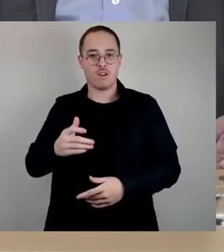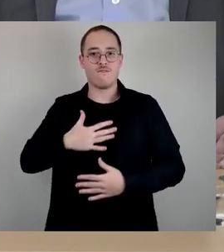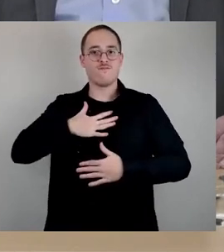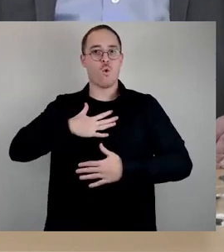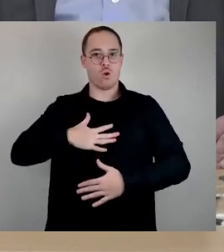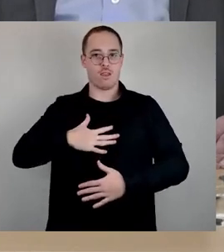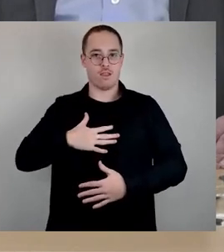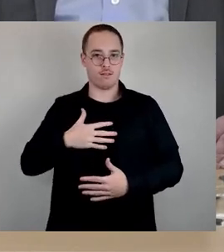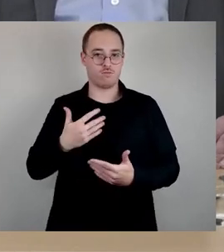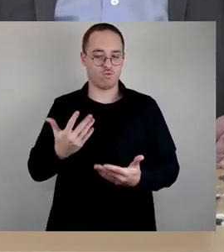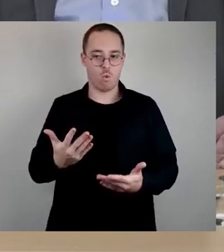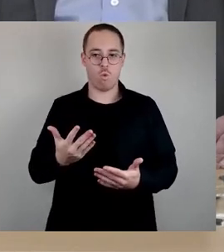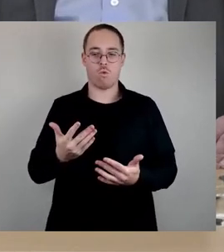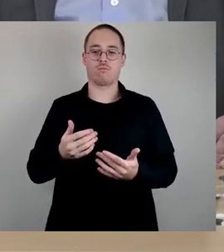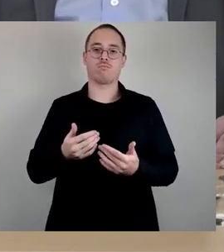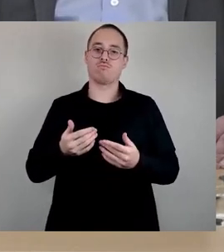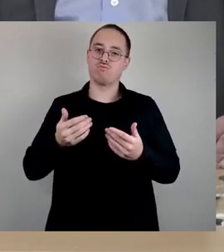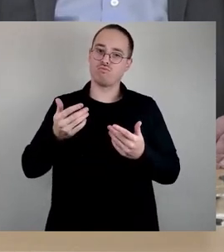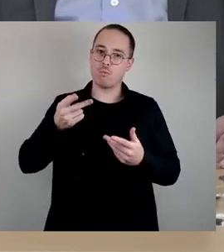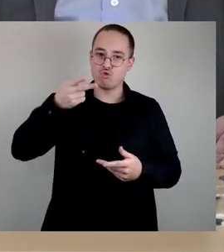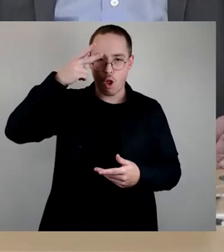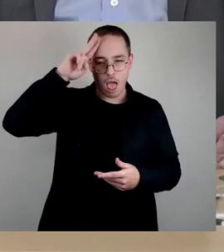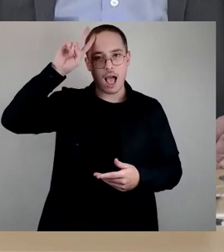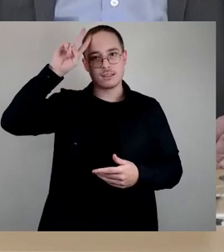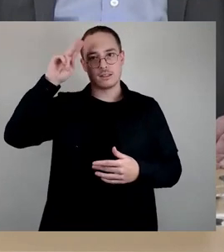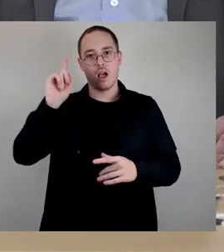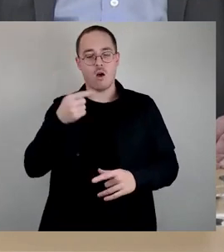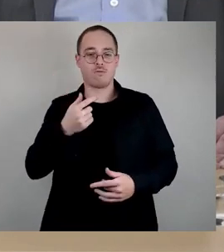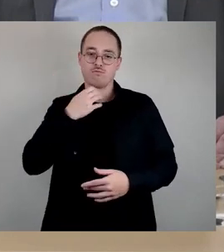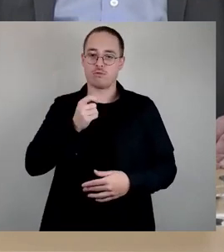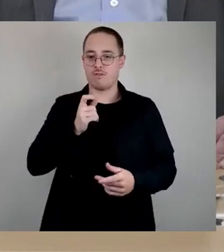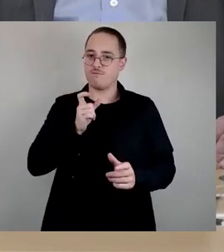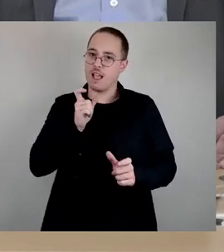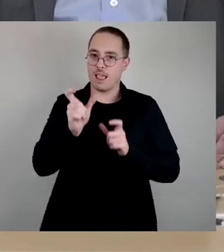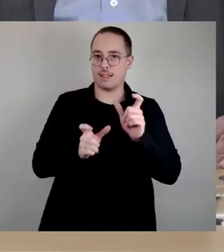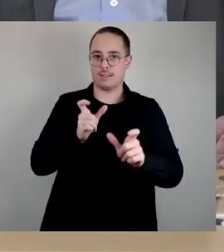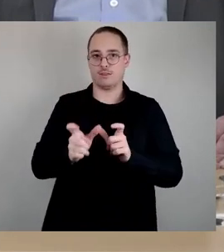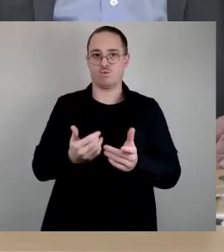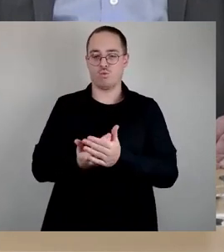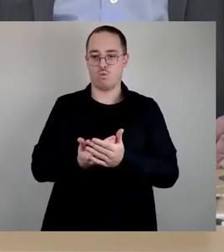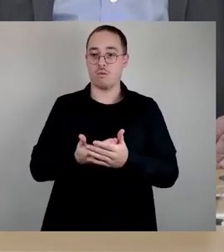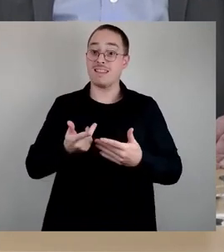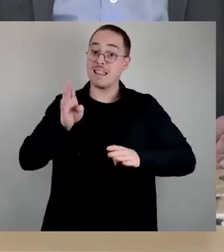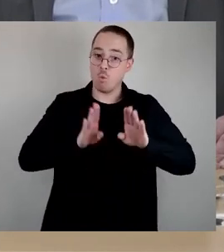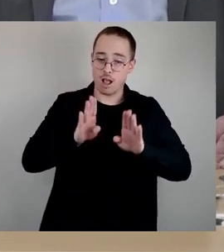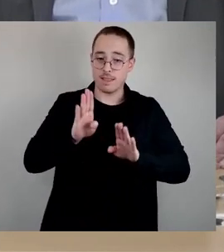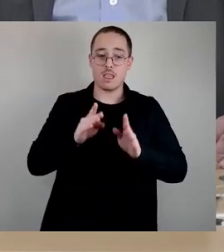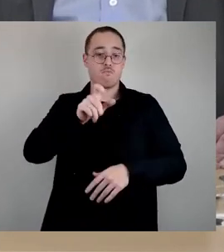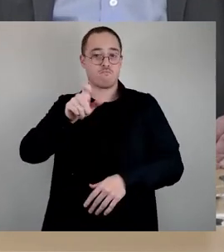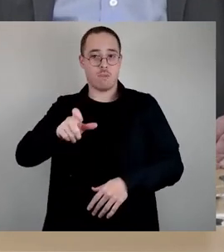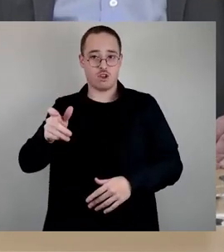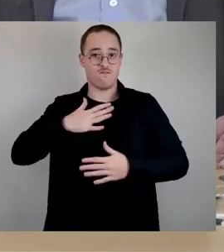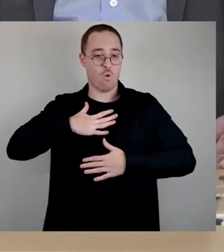Demokratie und die Menschenrechte sind ein kostbares Erbe, das wir bewahren und stärken müssen.